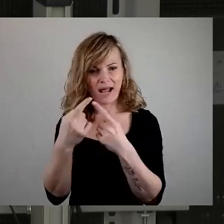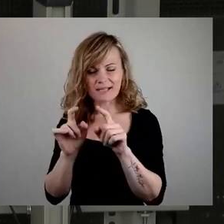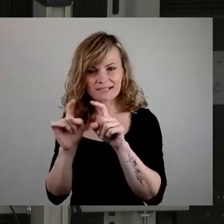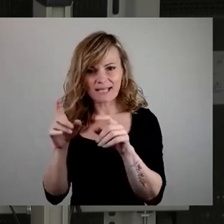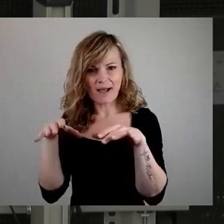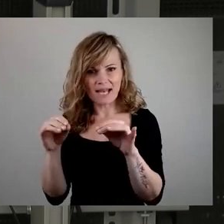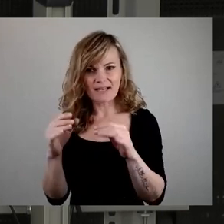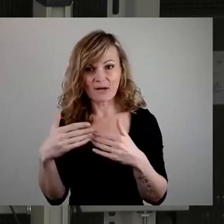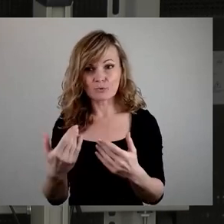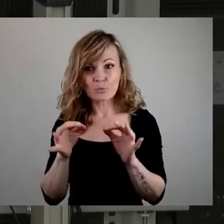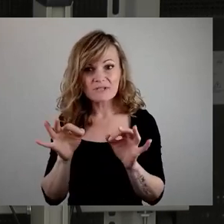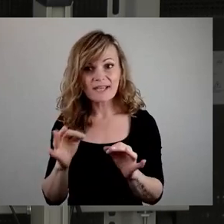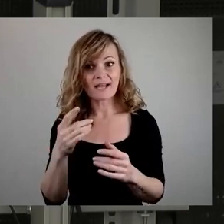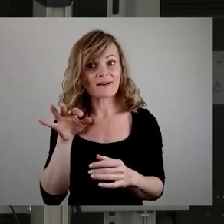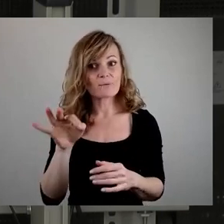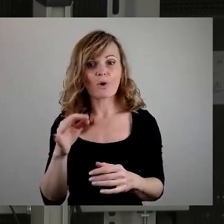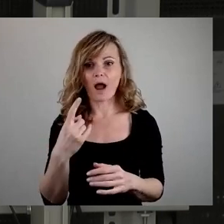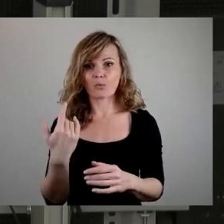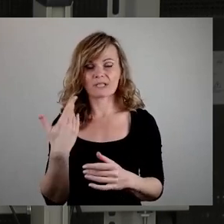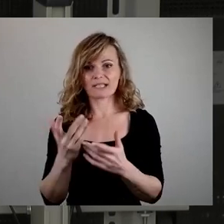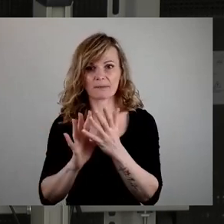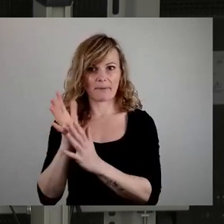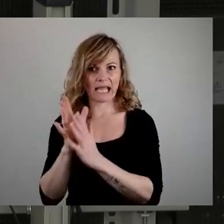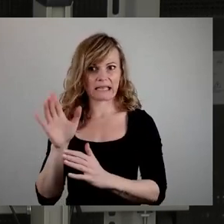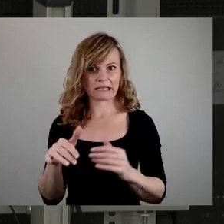so sehr scheint es dort auch nicht gebrannt zu haben.